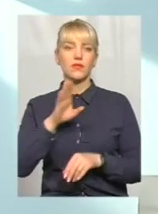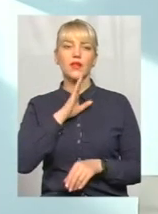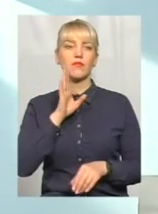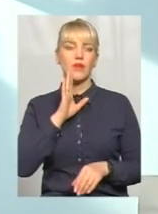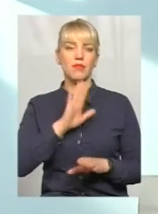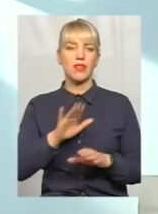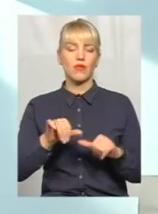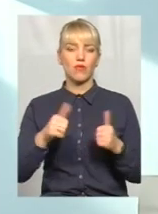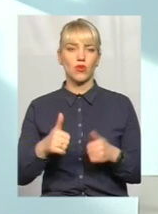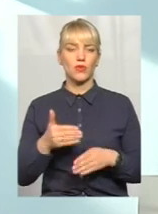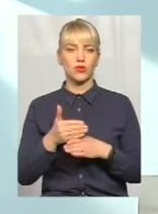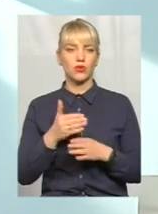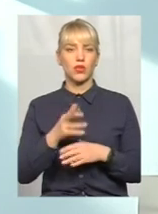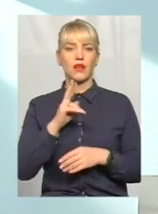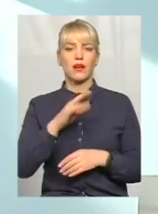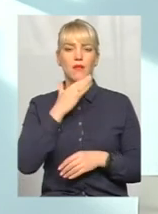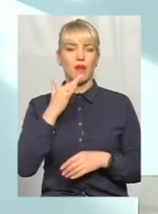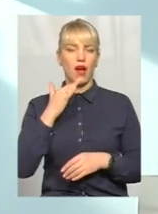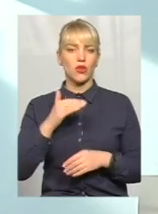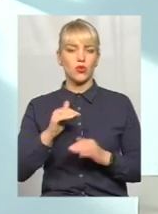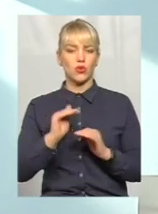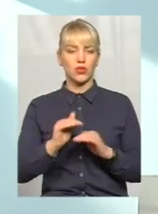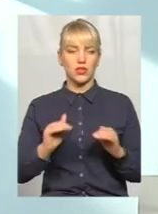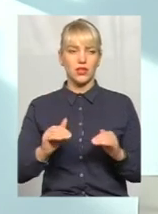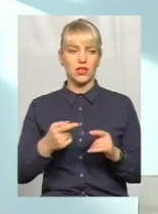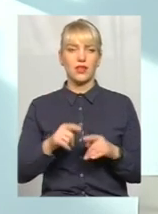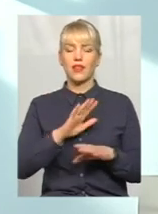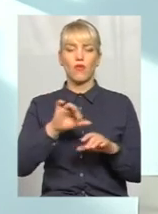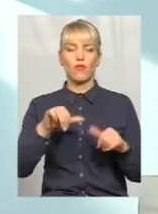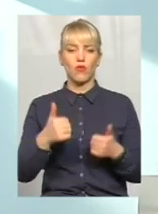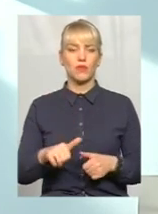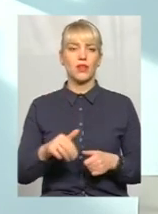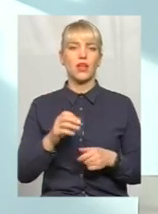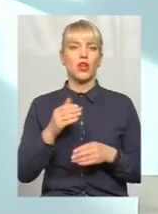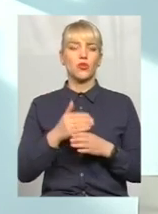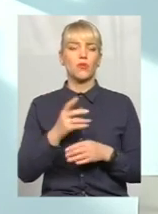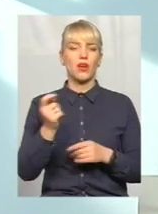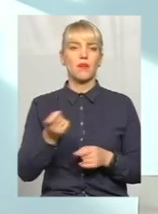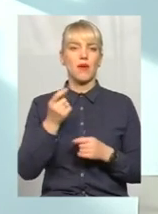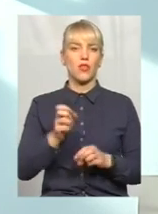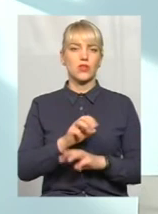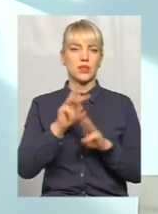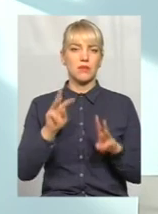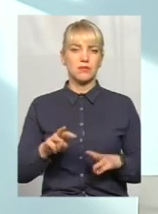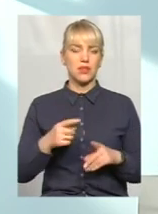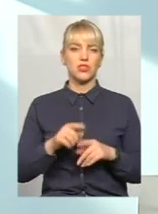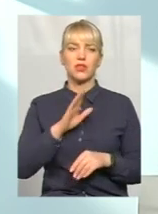оформила допомогу як багатодітна, мама не оформила допомогу як малозабезпечена, мама не шукала